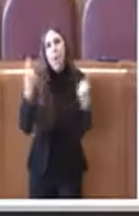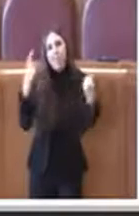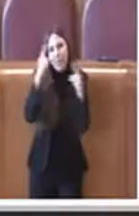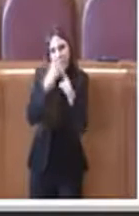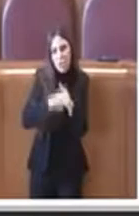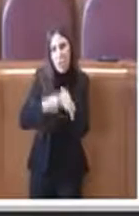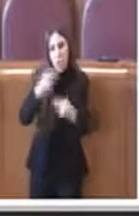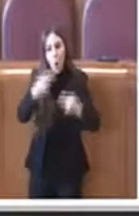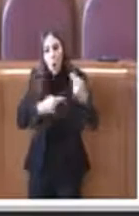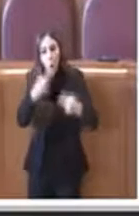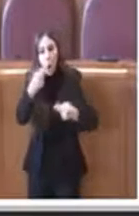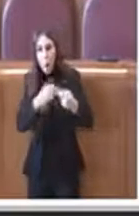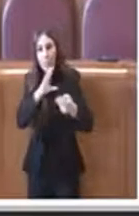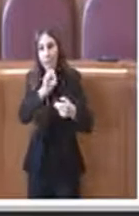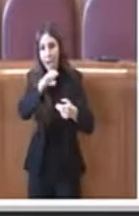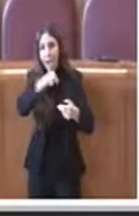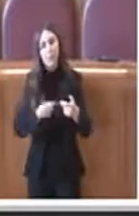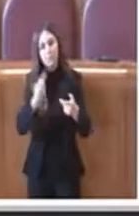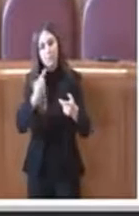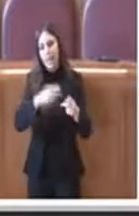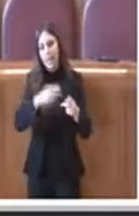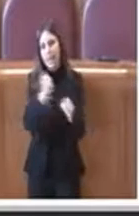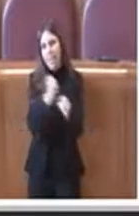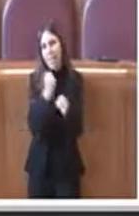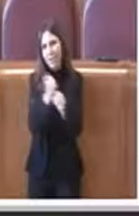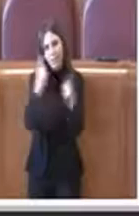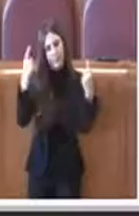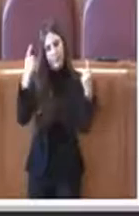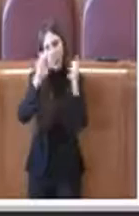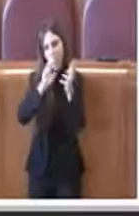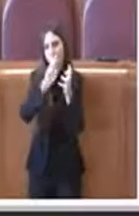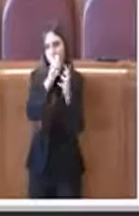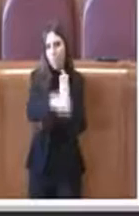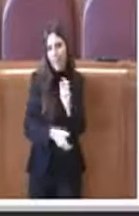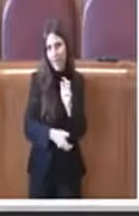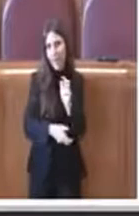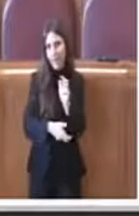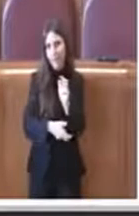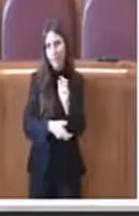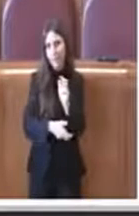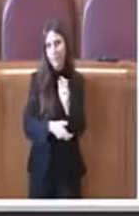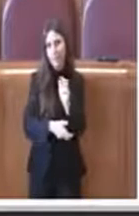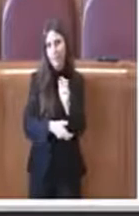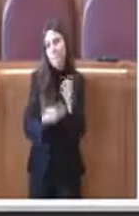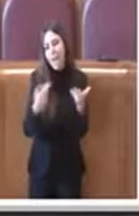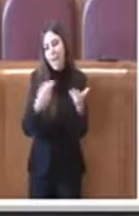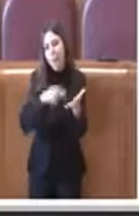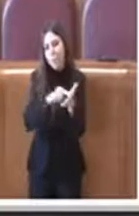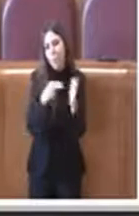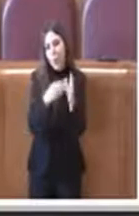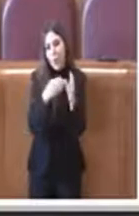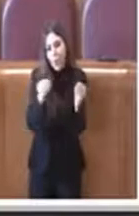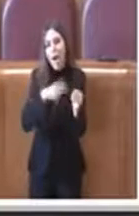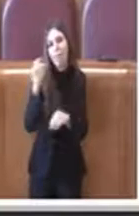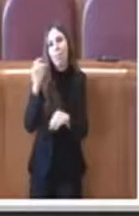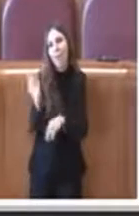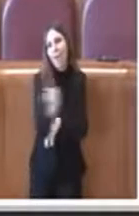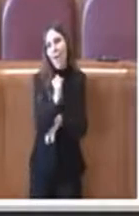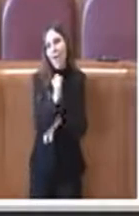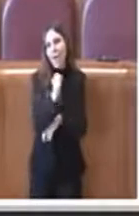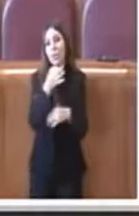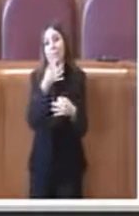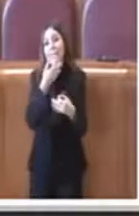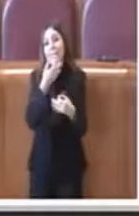ama è stato un lavoro molto complesso molto molto difficile per ora l'abbiamo trovato l'abbiamo trovato e